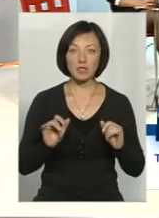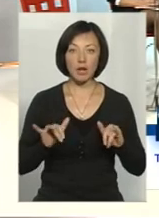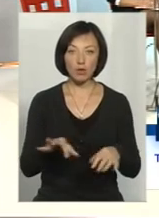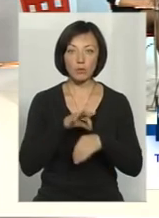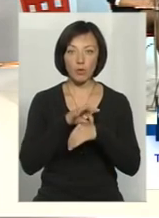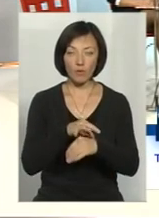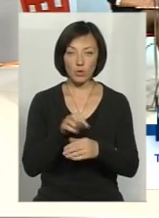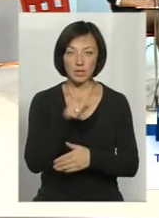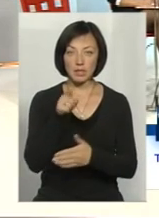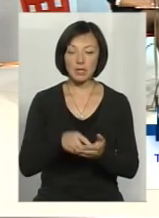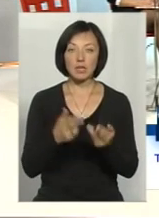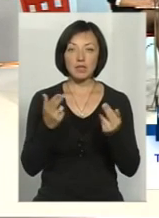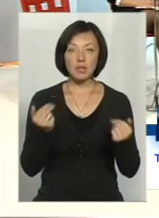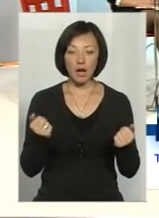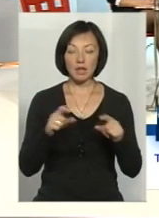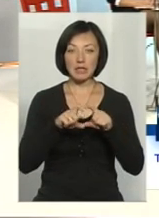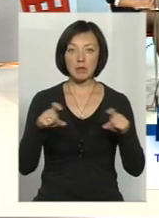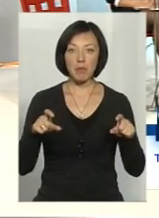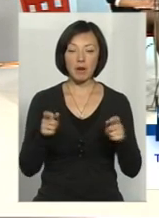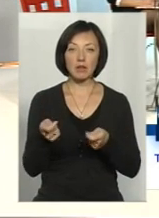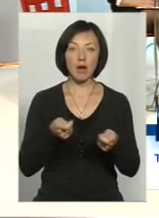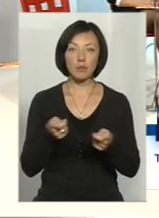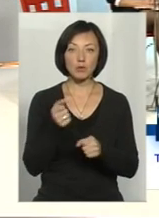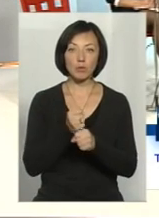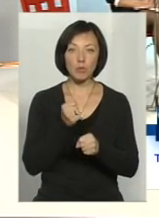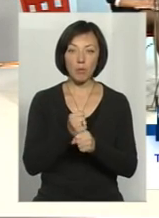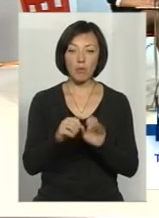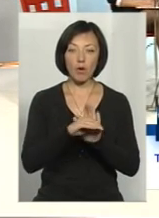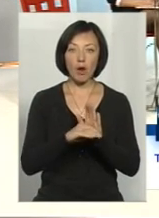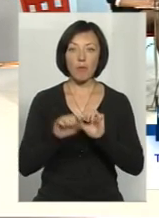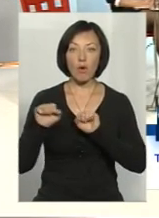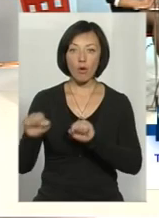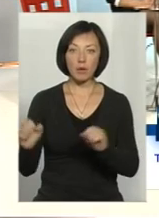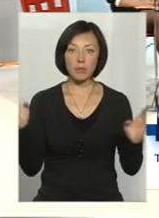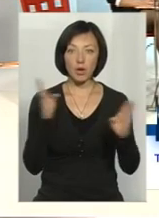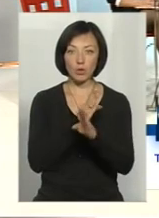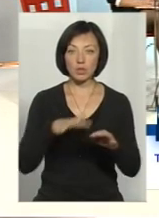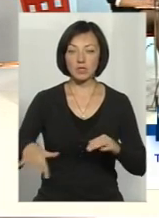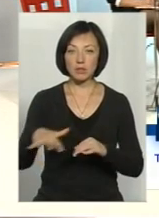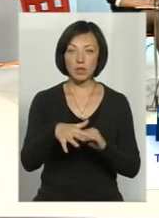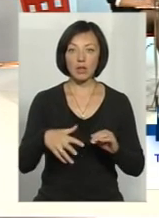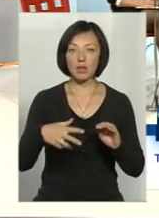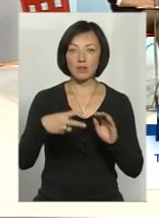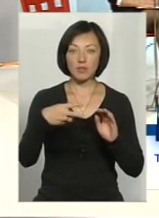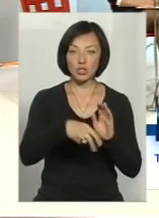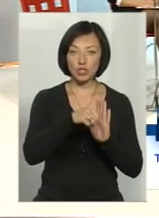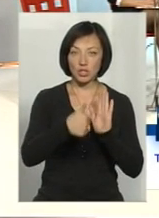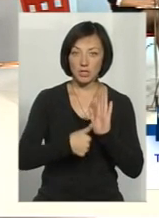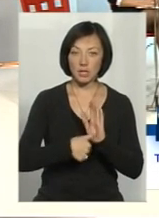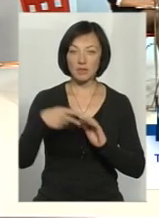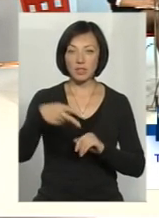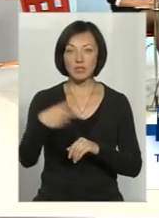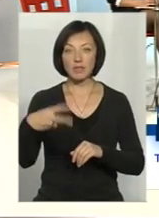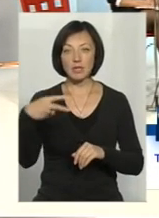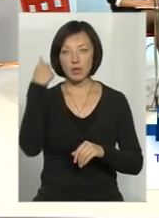Так, на даний час департаментом розроблена програма охорони навколишнього природного середовища Хмельницької області на 2016-2020